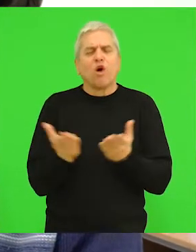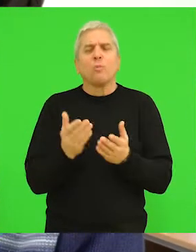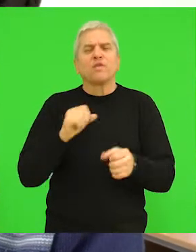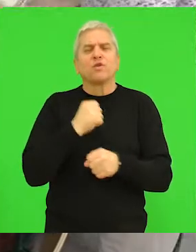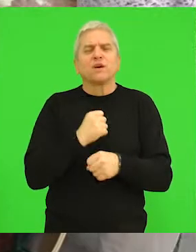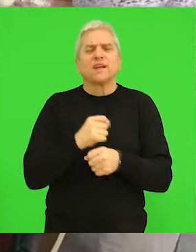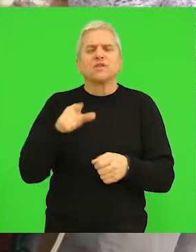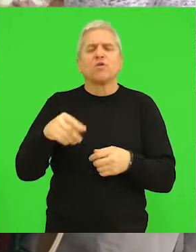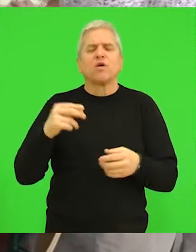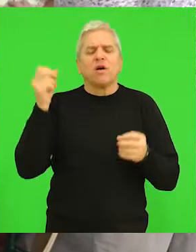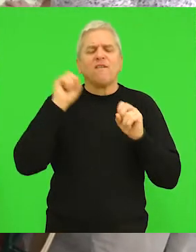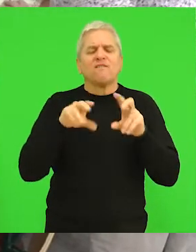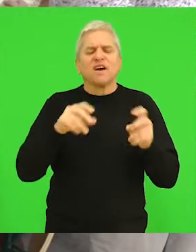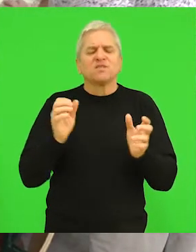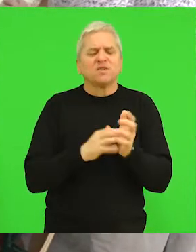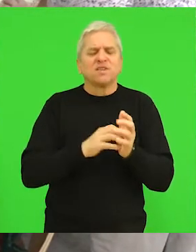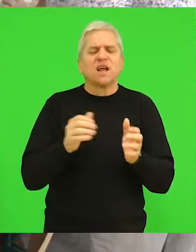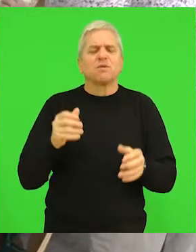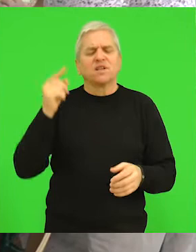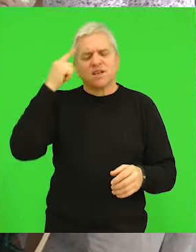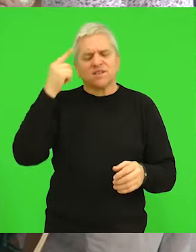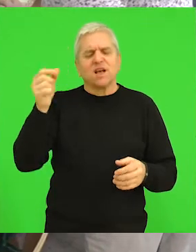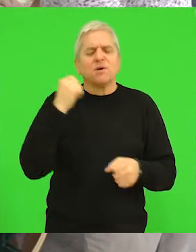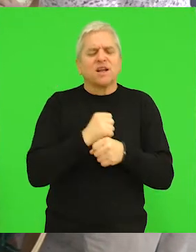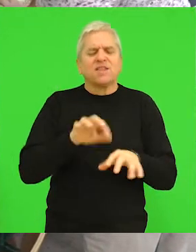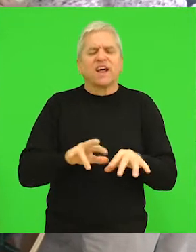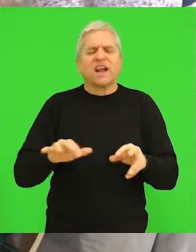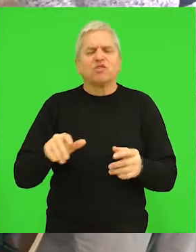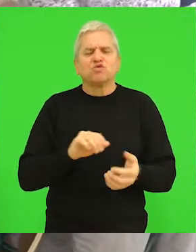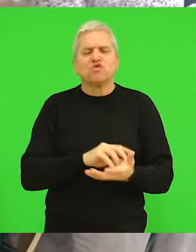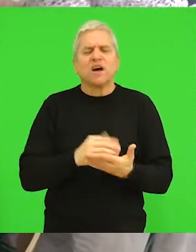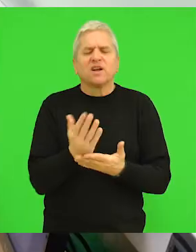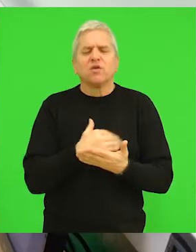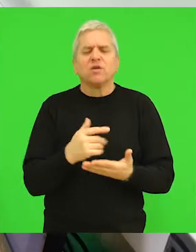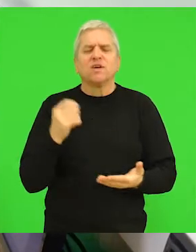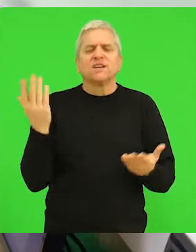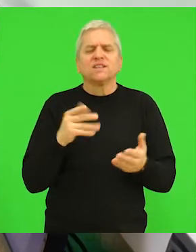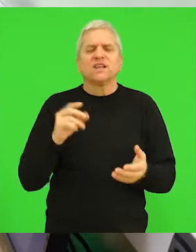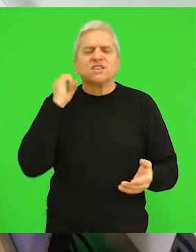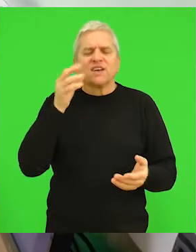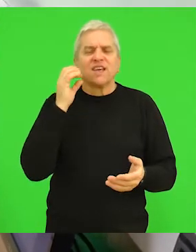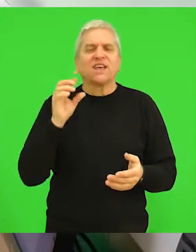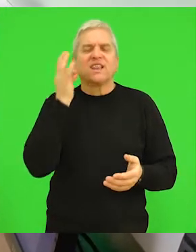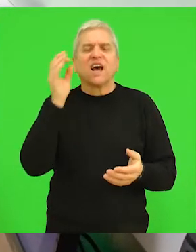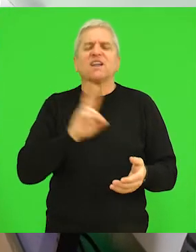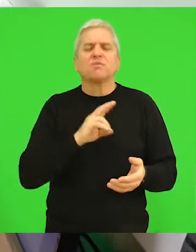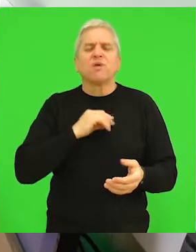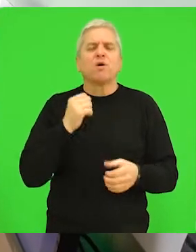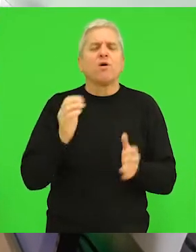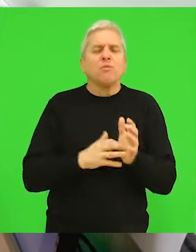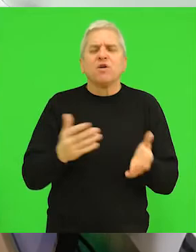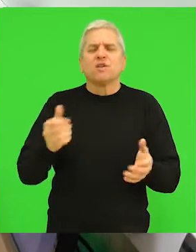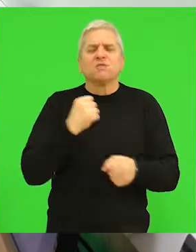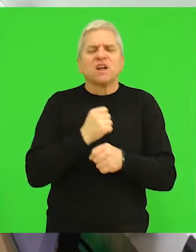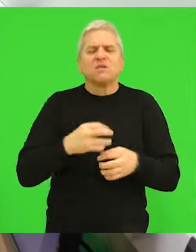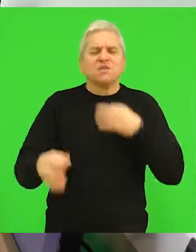rada u prosveti traže negdje poznavanje rada na računaru, gde mi svakodnevno imamo potrebu, da li da kucemo izvrštaje,